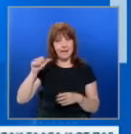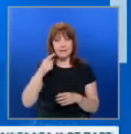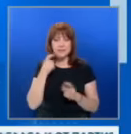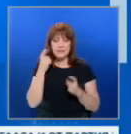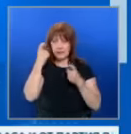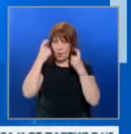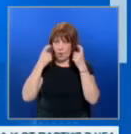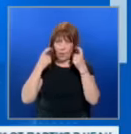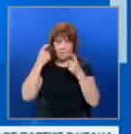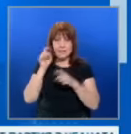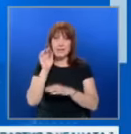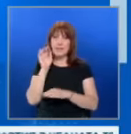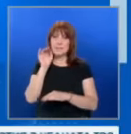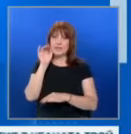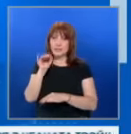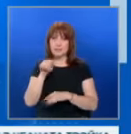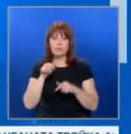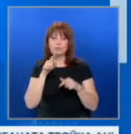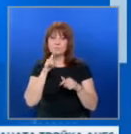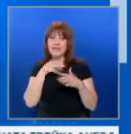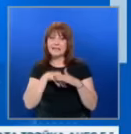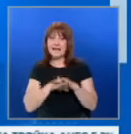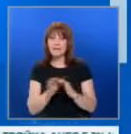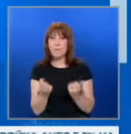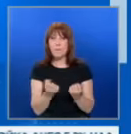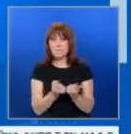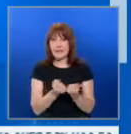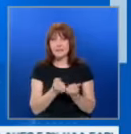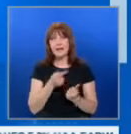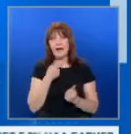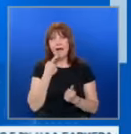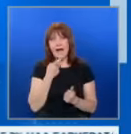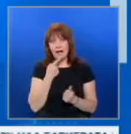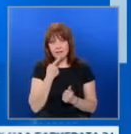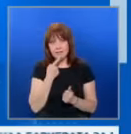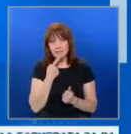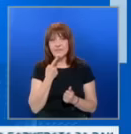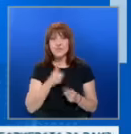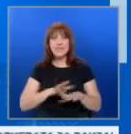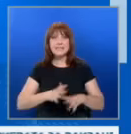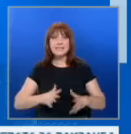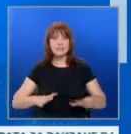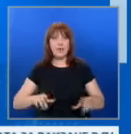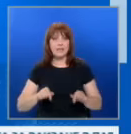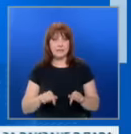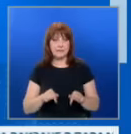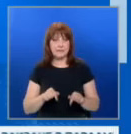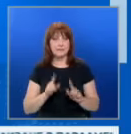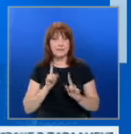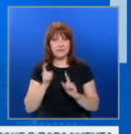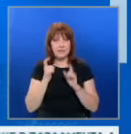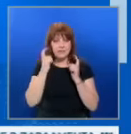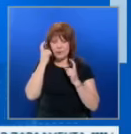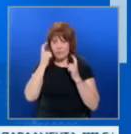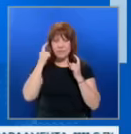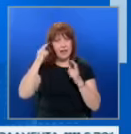усмисли бъдещето й на тайно място, каза, че ситуацията в момента трябва да се усмисли